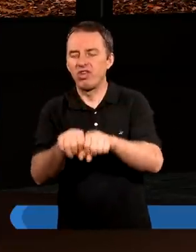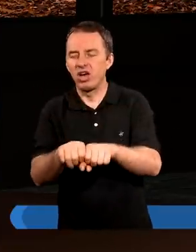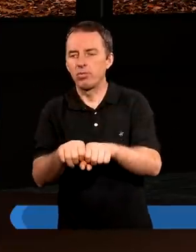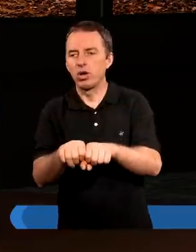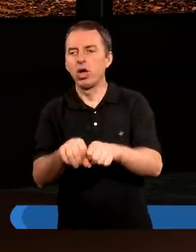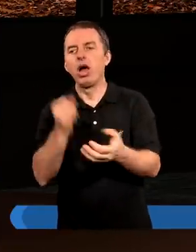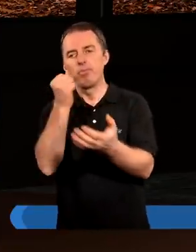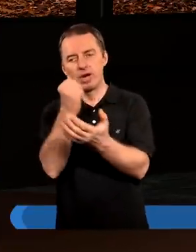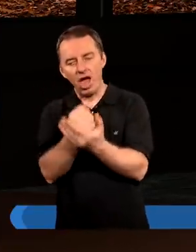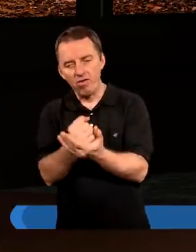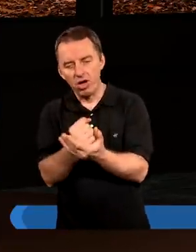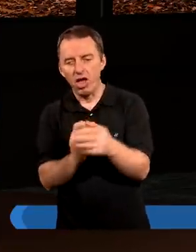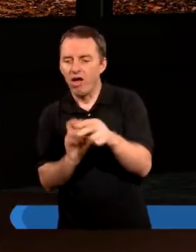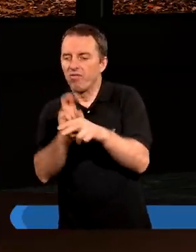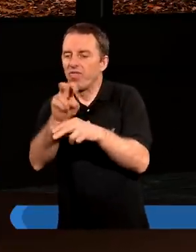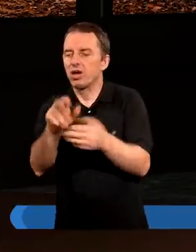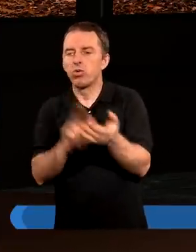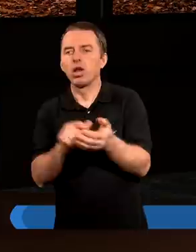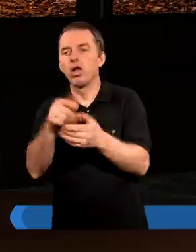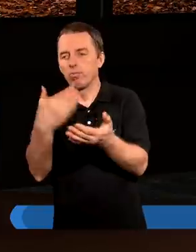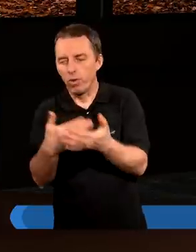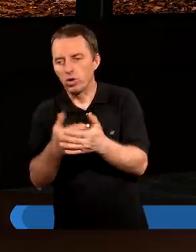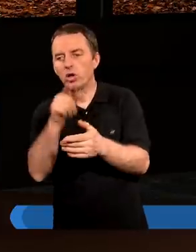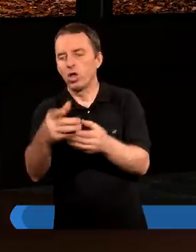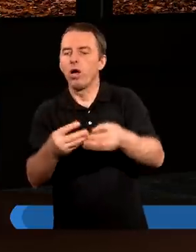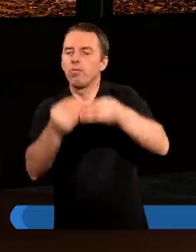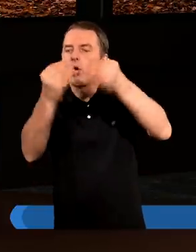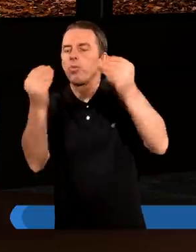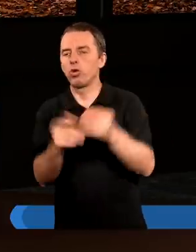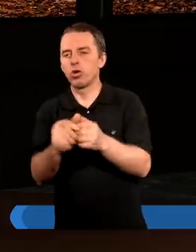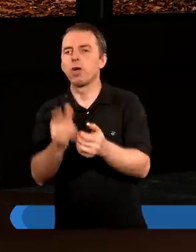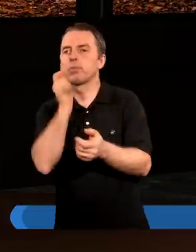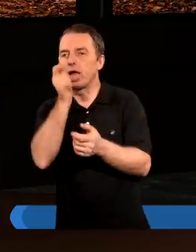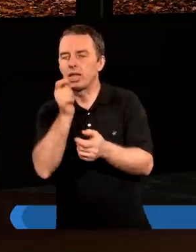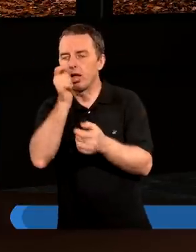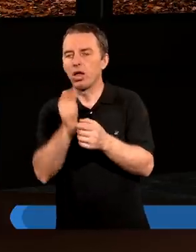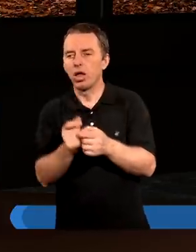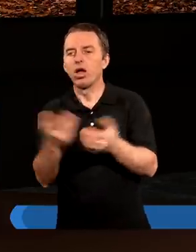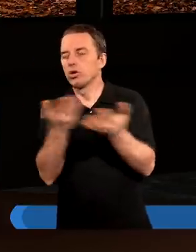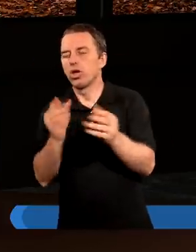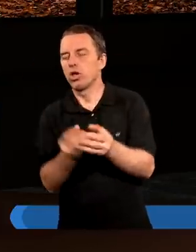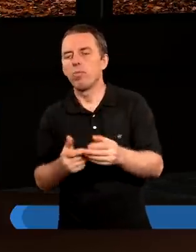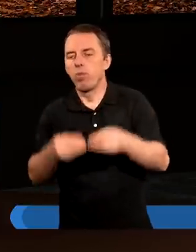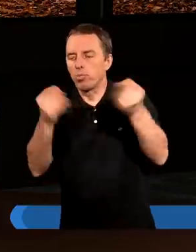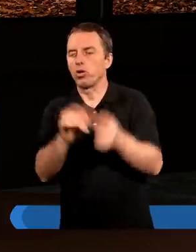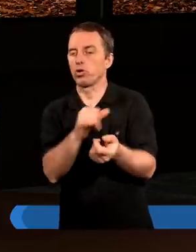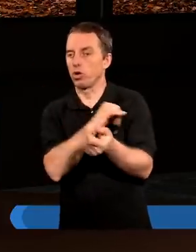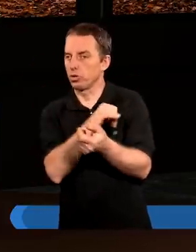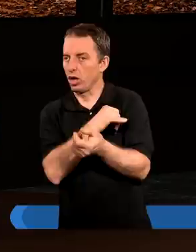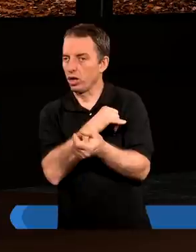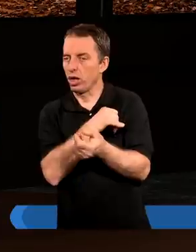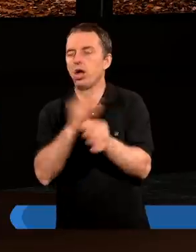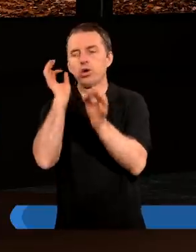prawo weszło natomiast po to, aby pomnożyło się przestępstwo, gdzie zaś pomnożył się grzech,